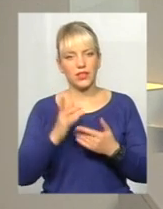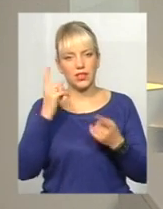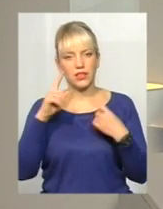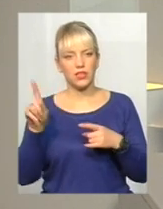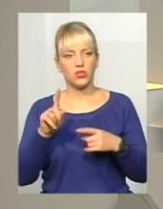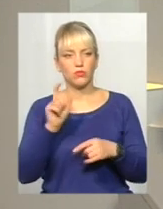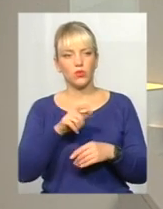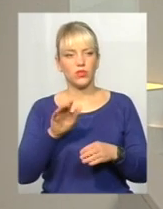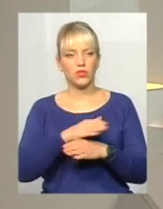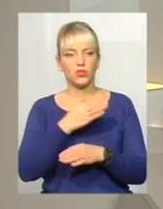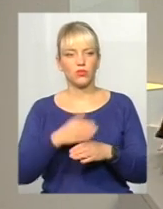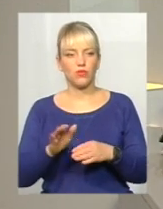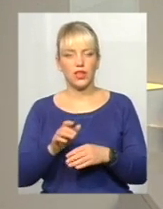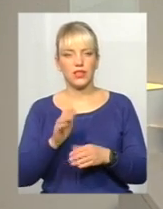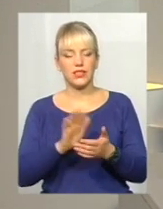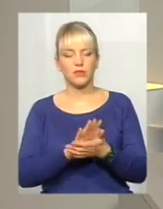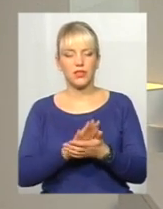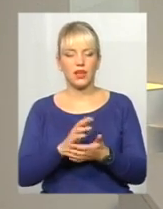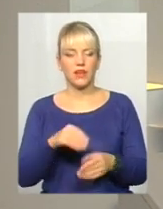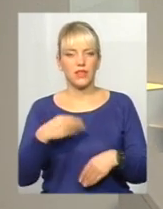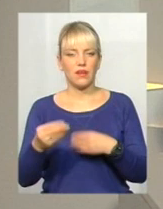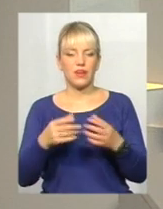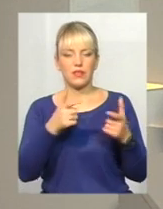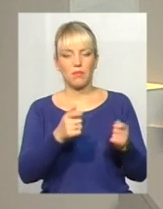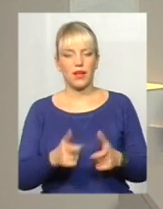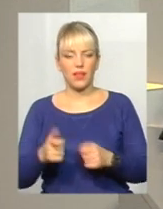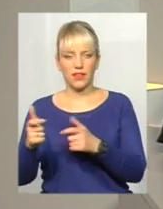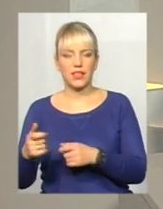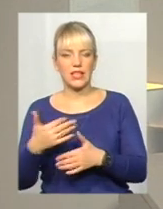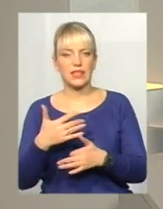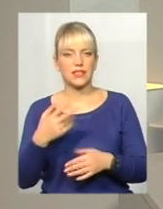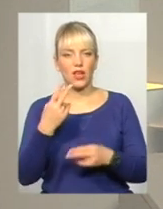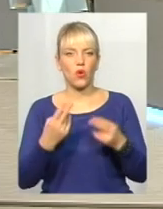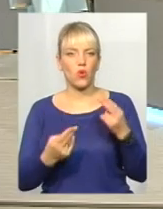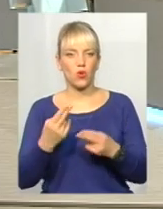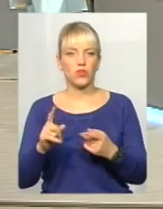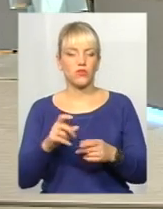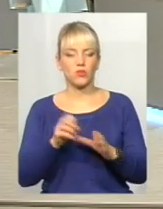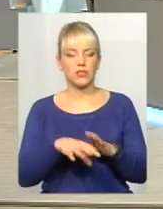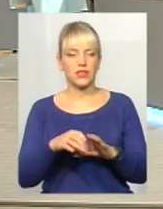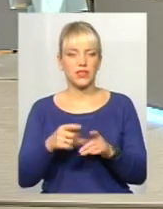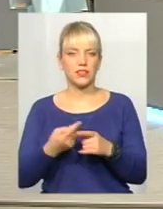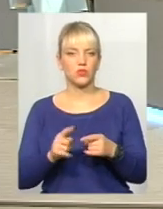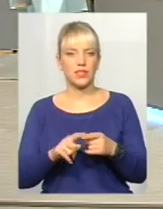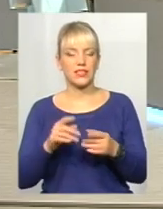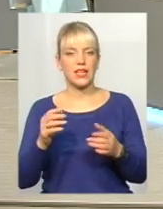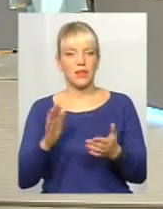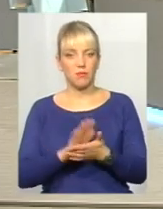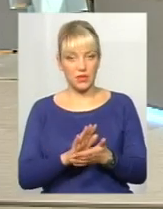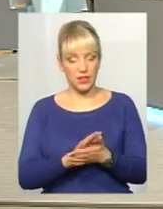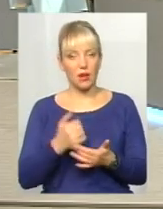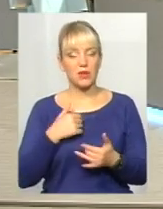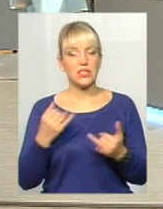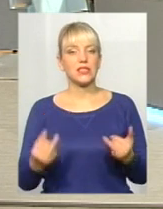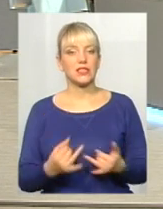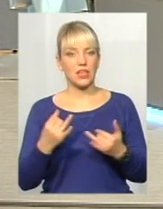щоб люди сортували сміття, видавати їм пакети різних кольорів, щоб туди, відповідно, складати сміття. От мені взагалі цікаво, чи можливо